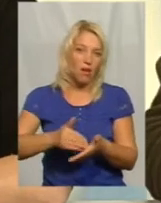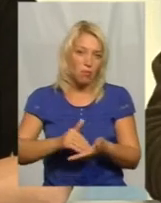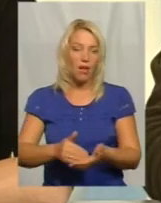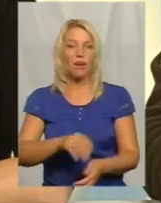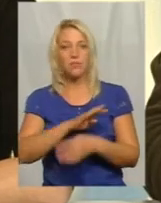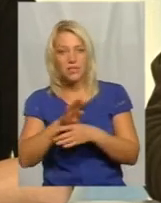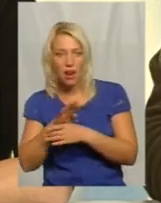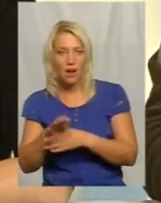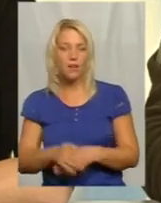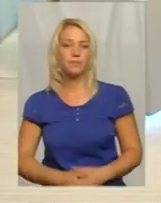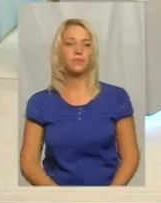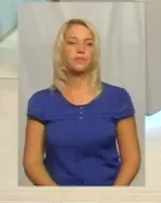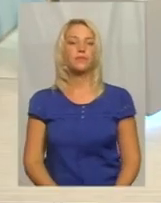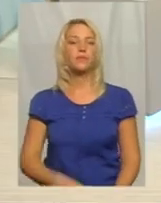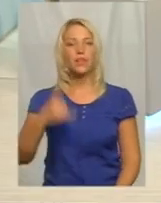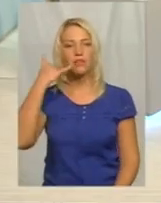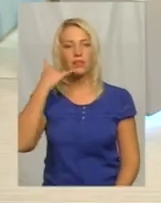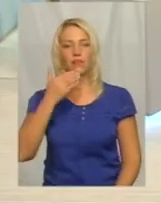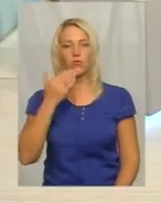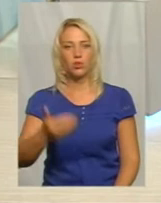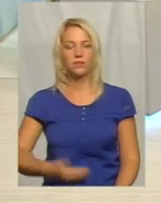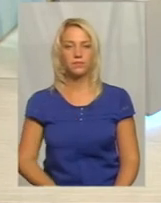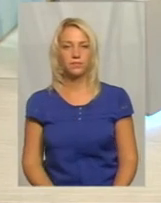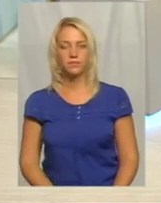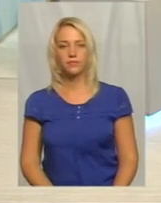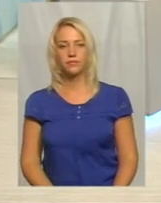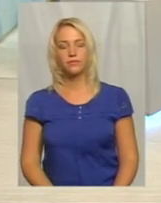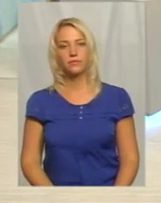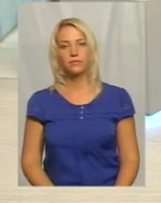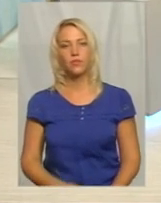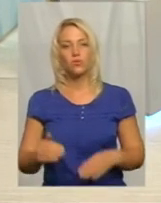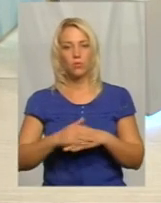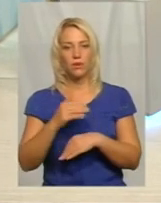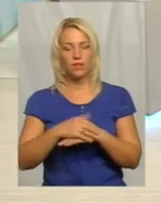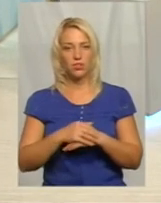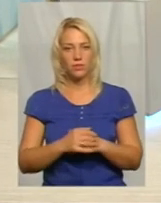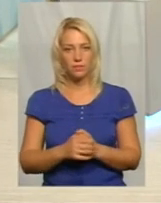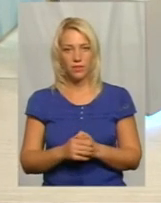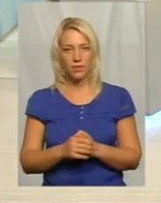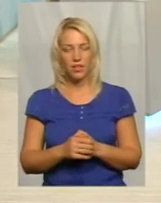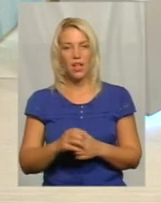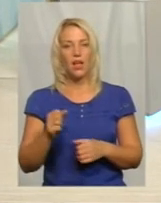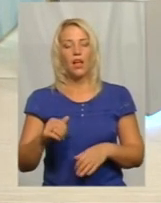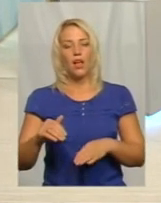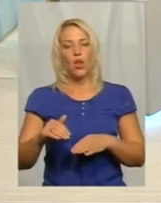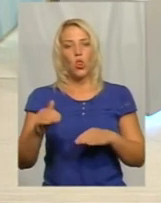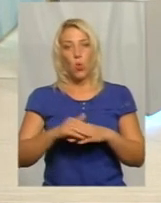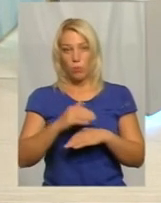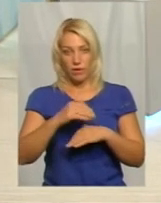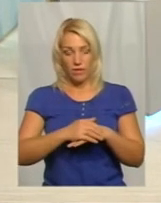стріляли, так і робите. І маємо телефонний дзвінок. Давайте послухаємо. Добрий вечір, слухаємо вас. Алло, доброго вечора.